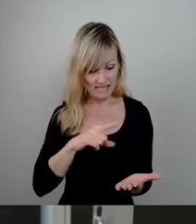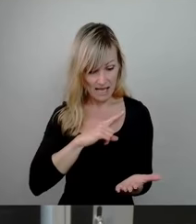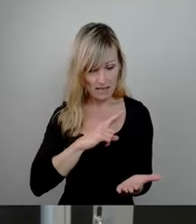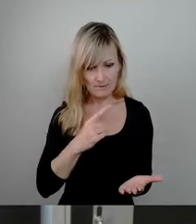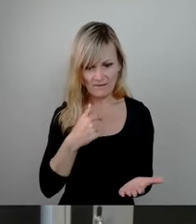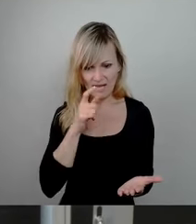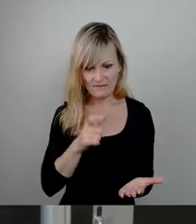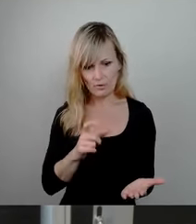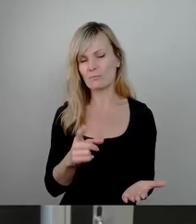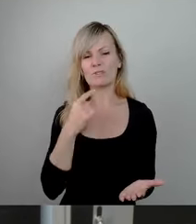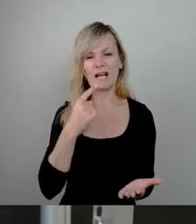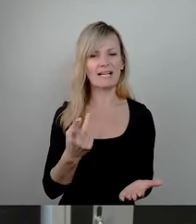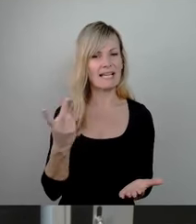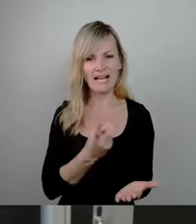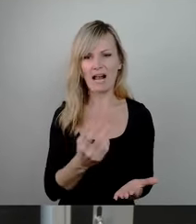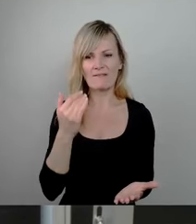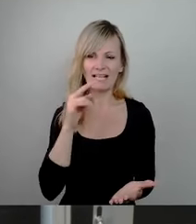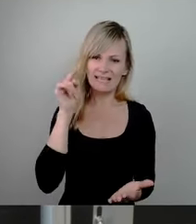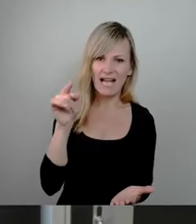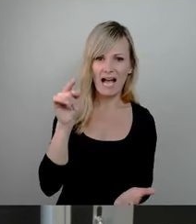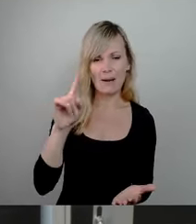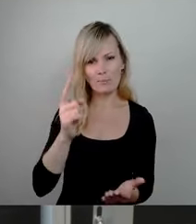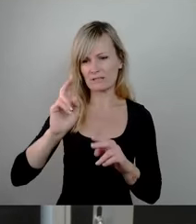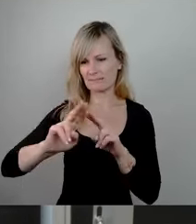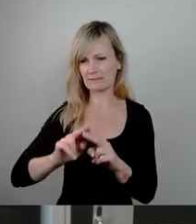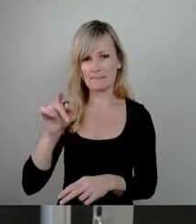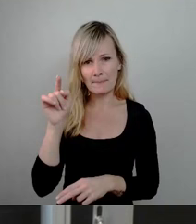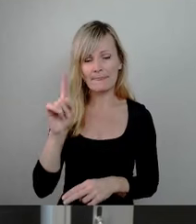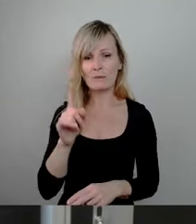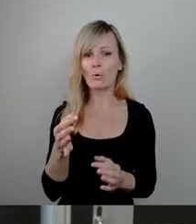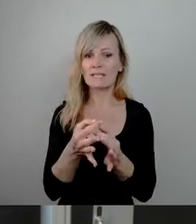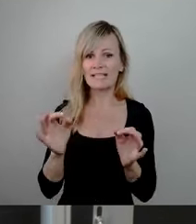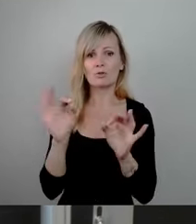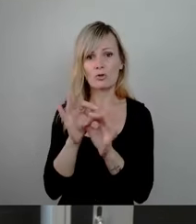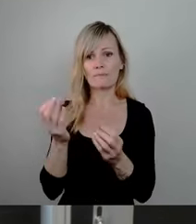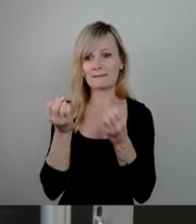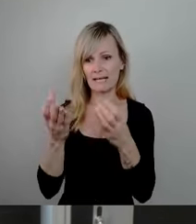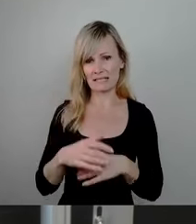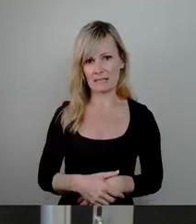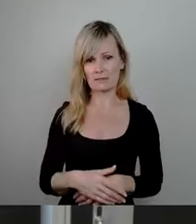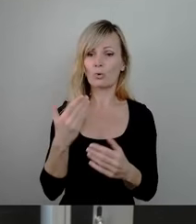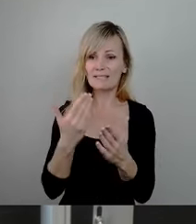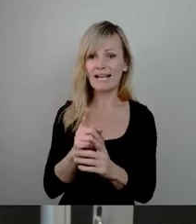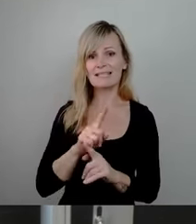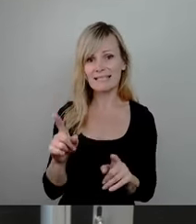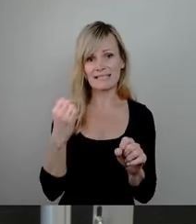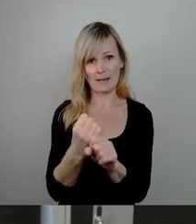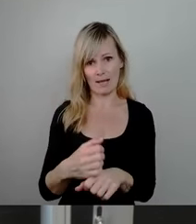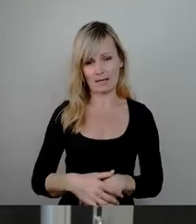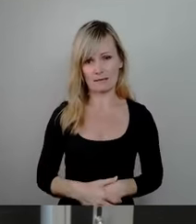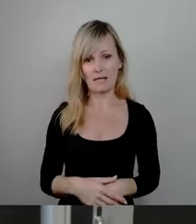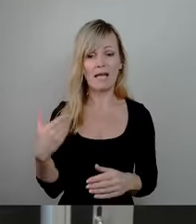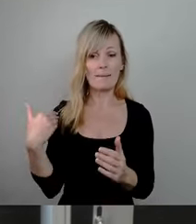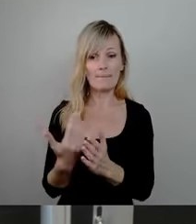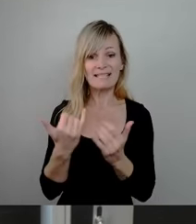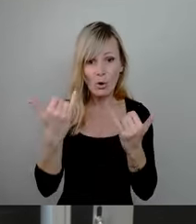Kapazitäten jetzt da reinsetzen, da reinsetzen, dass dort nichts Schlimmes passiert. Und das ist nicht gemacht worden. Und es wird bis heute